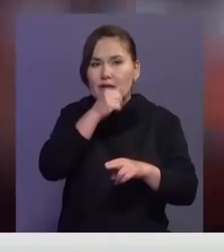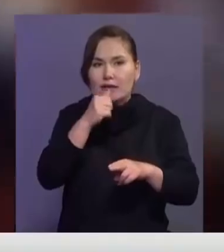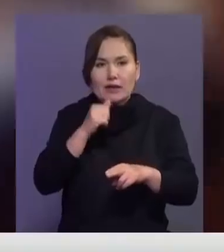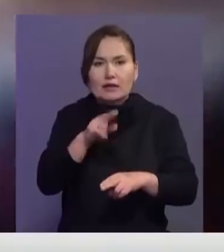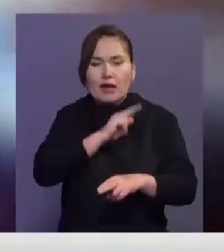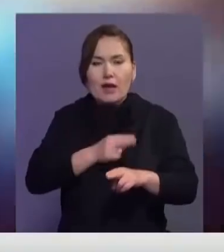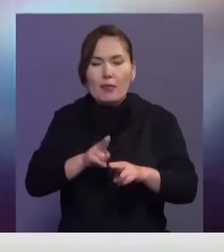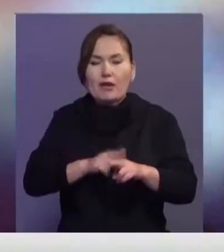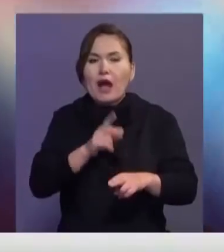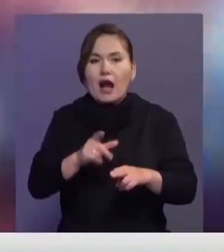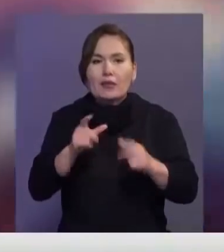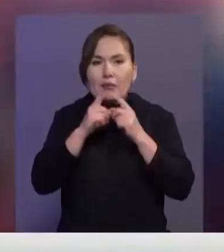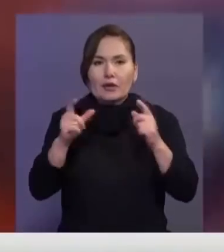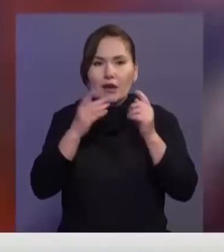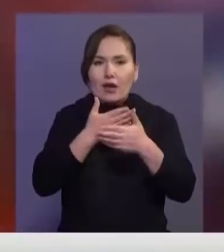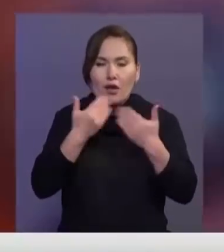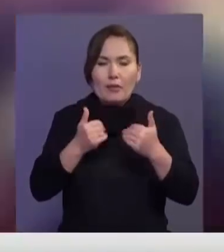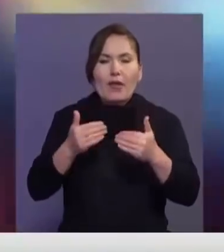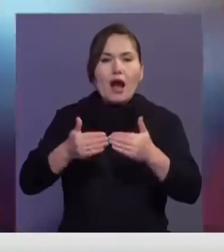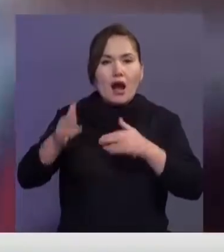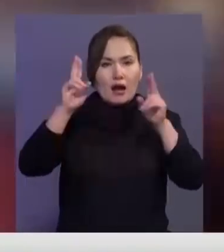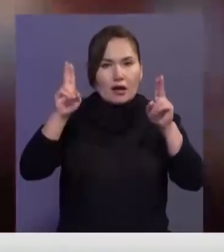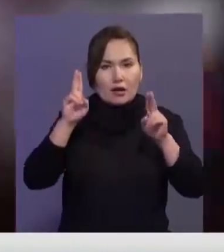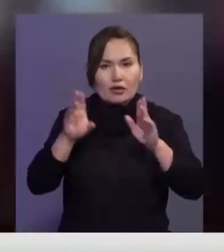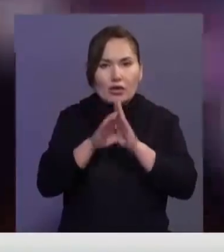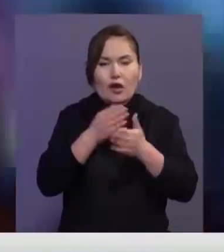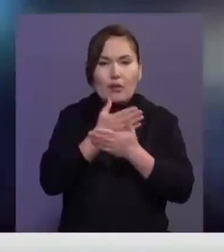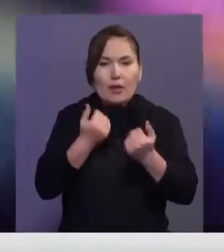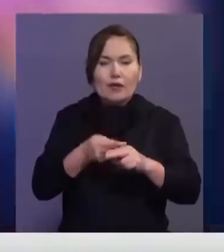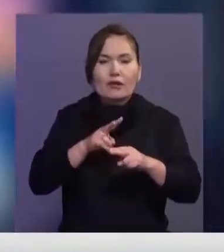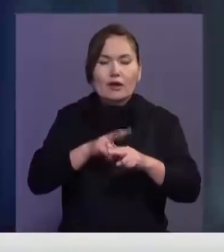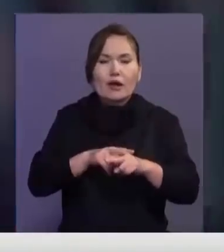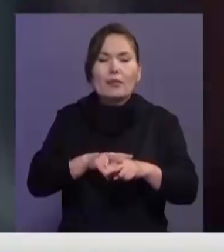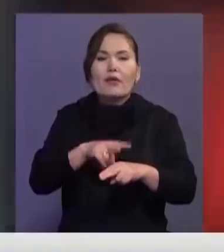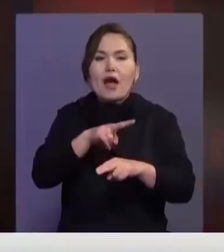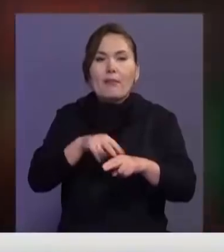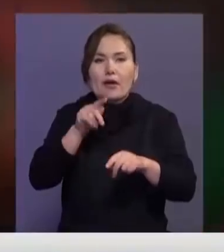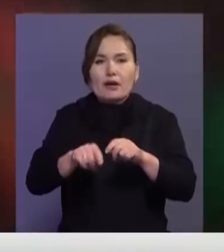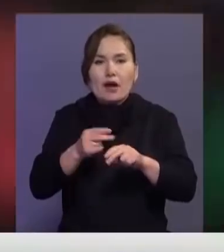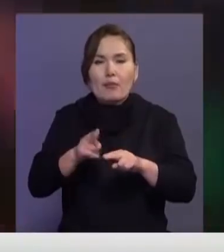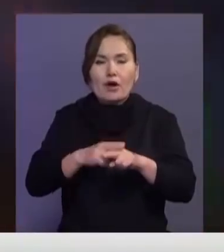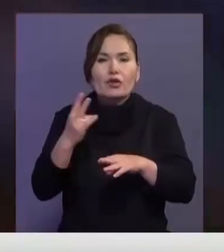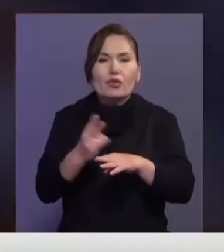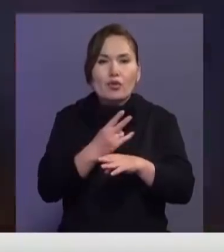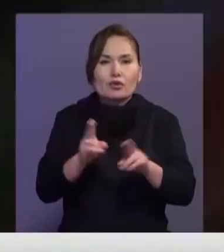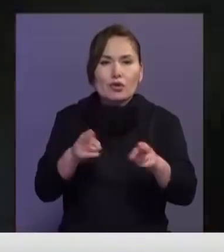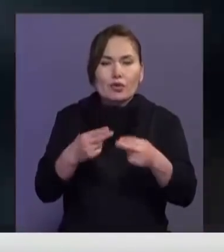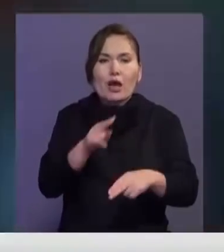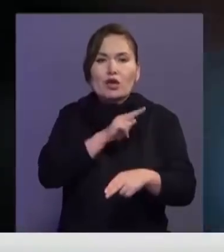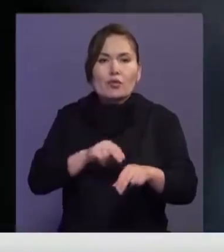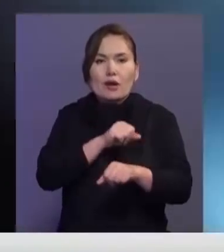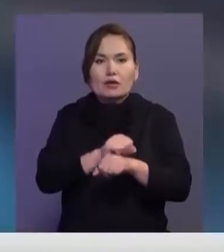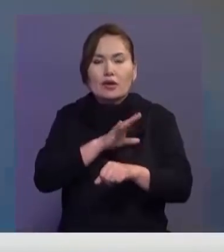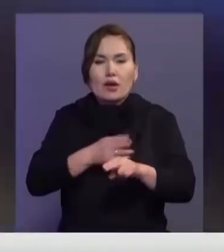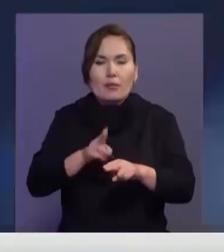келушілер бет-берді кеймеген, ара ғашықтықта сақтылмаған. Рейт барысында қорғал жүнгөшесі бойындағы та ғыртыңгі клубтың жұмысы тоқтатылды,